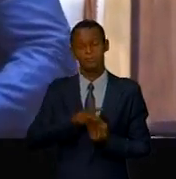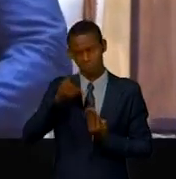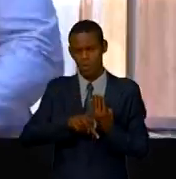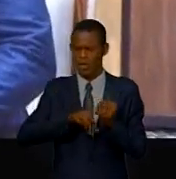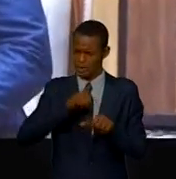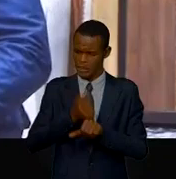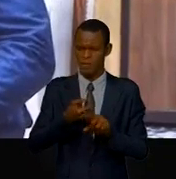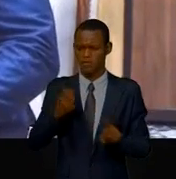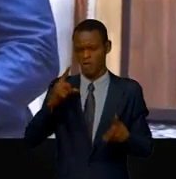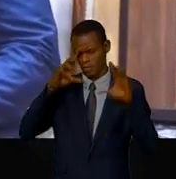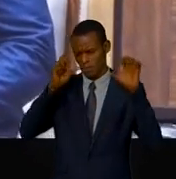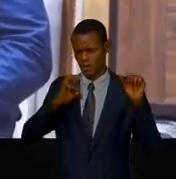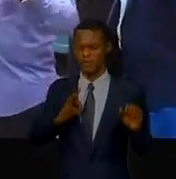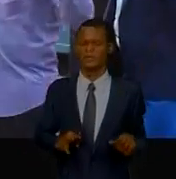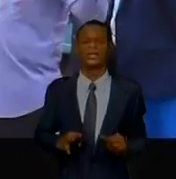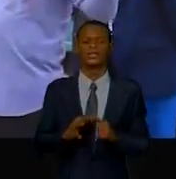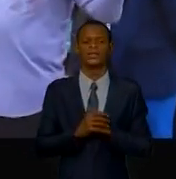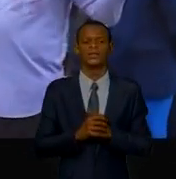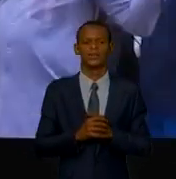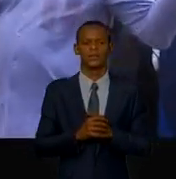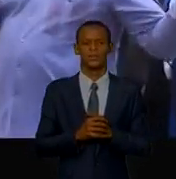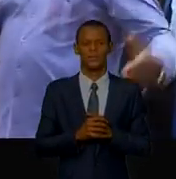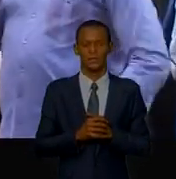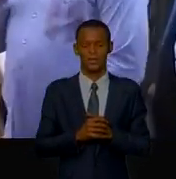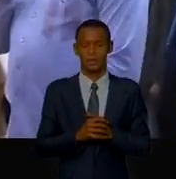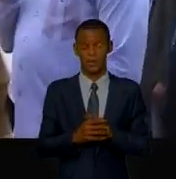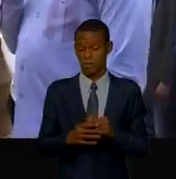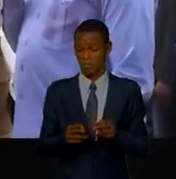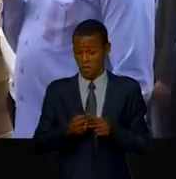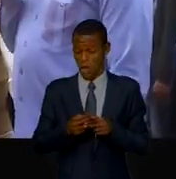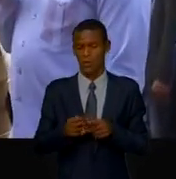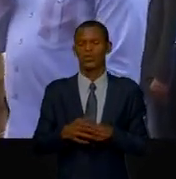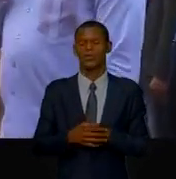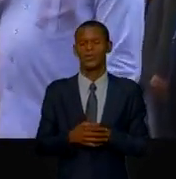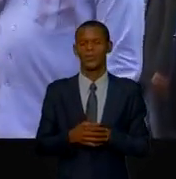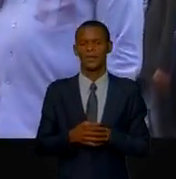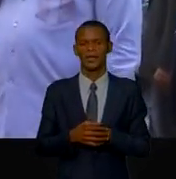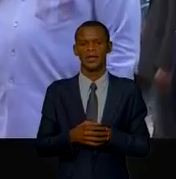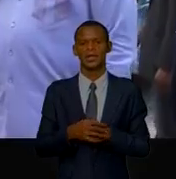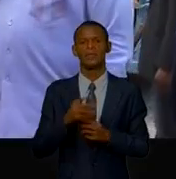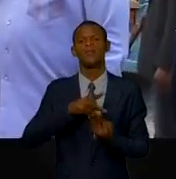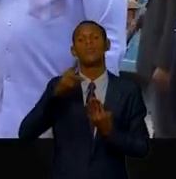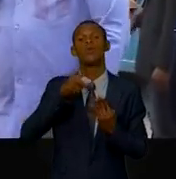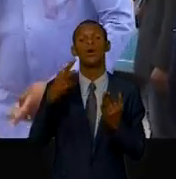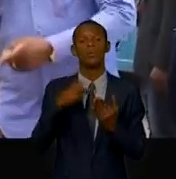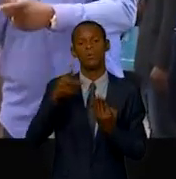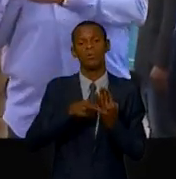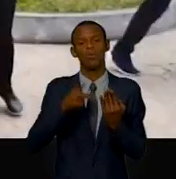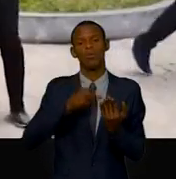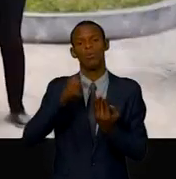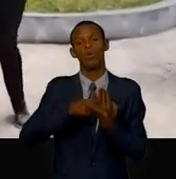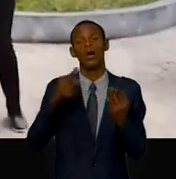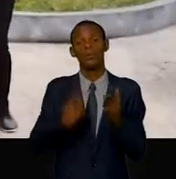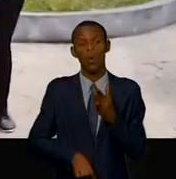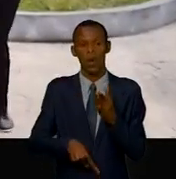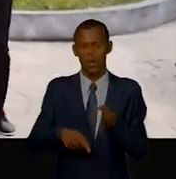l'État Félix Antoine Tshisekedi Tchilombo est en cours d'exécution. Il s'agit d'éclairer toutes les grandes artères de la capitale